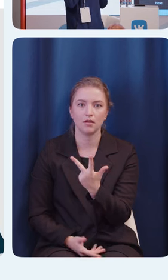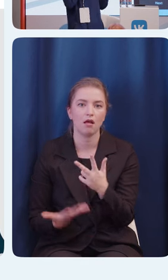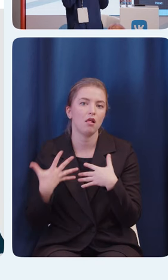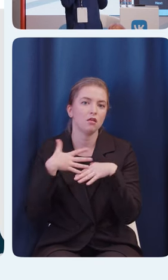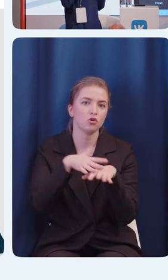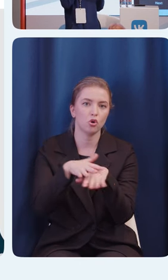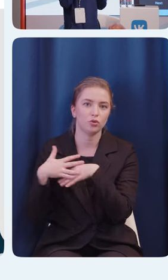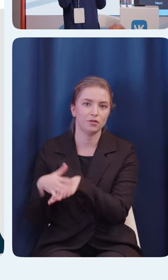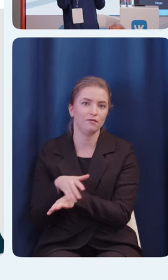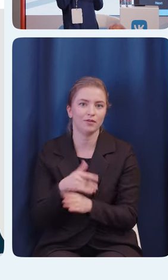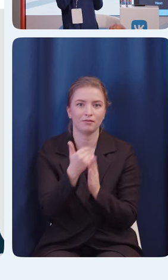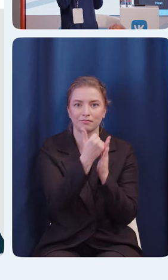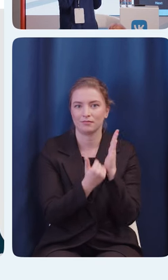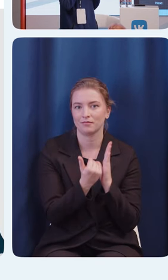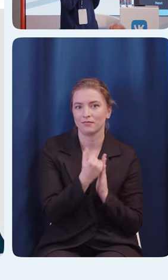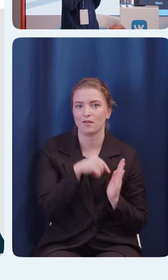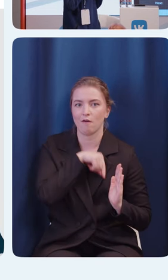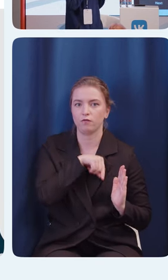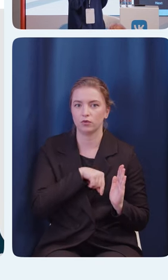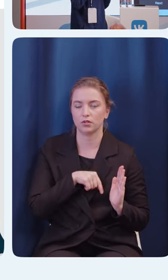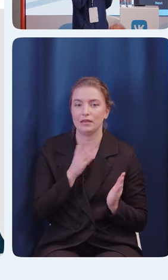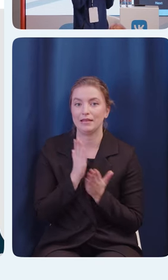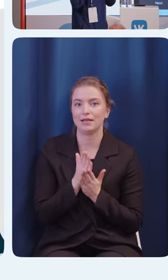касающимся непосредственно VKID.